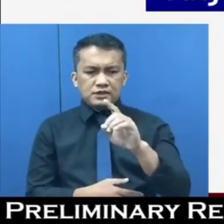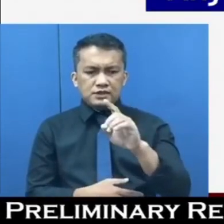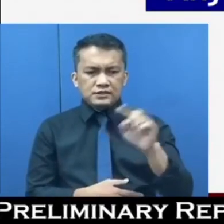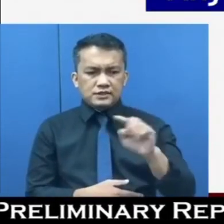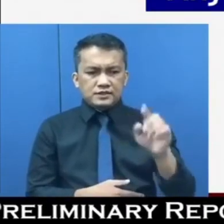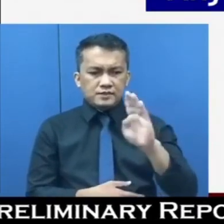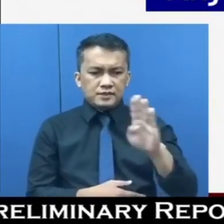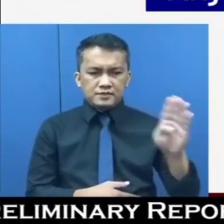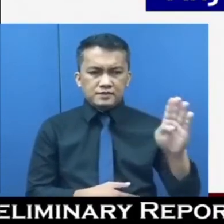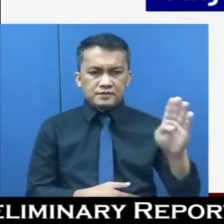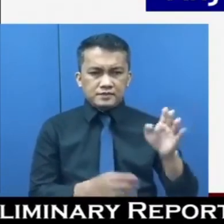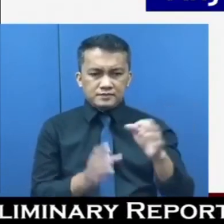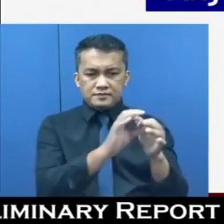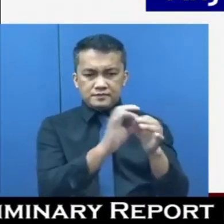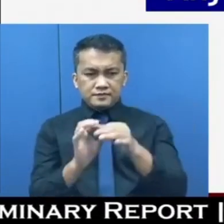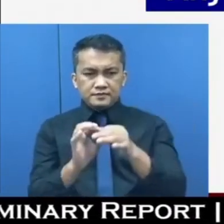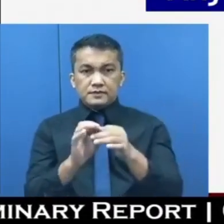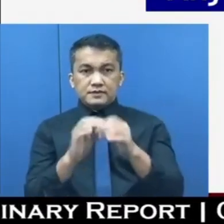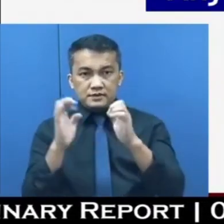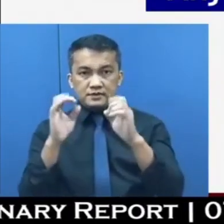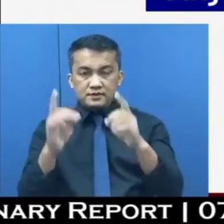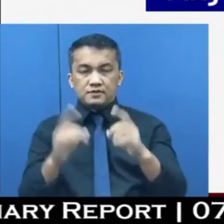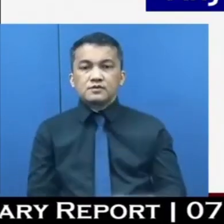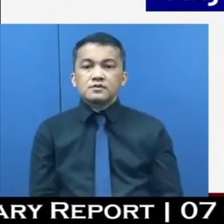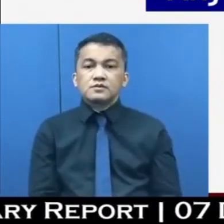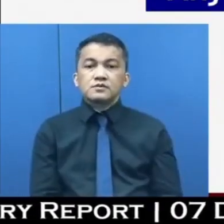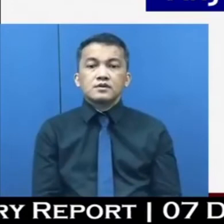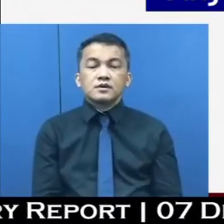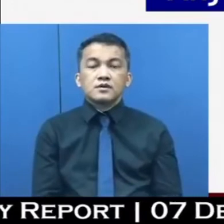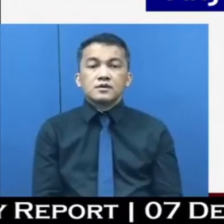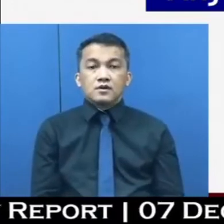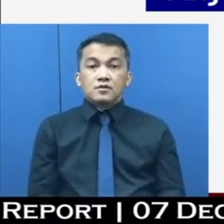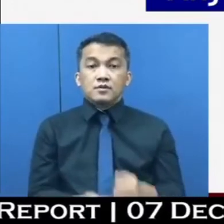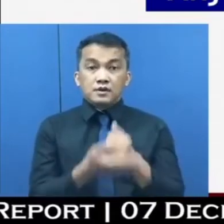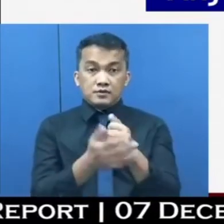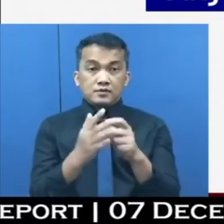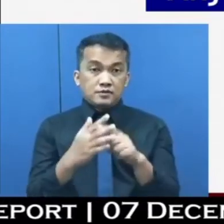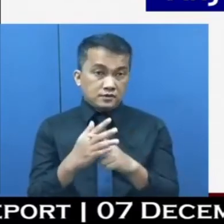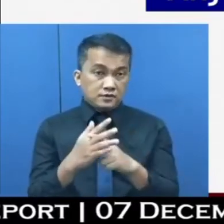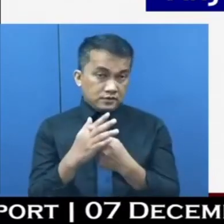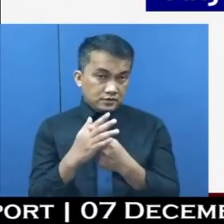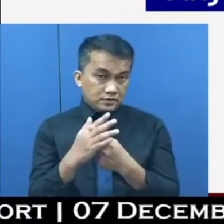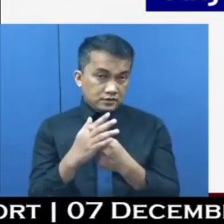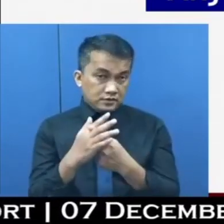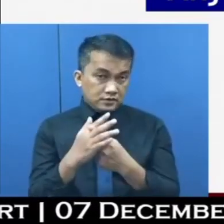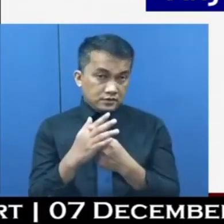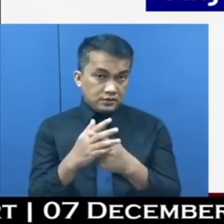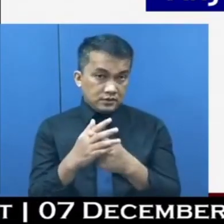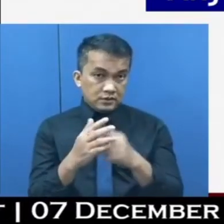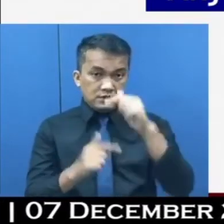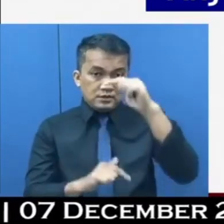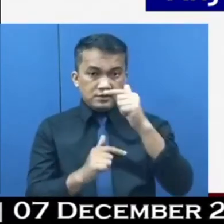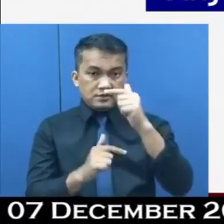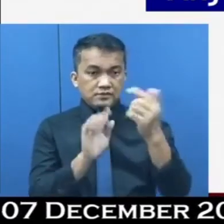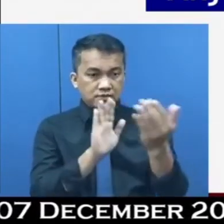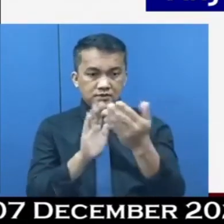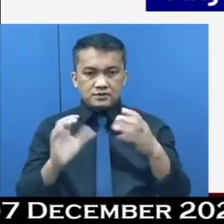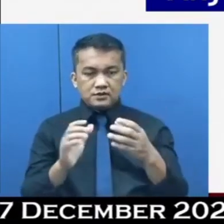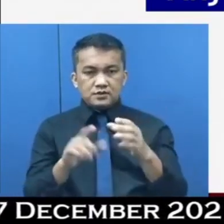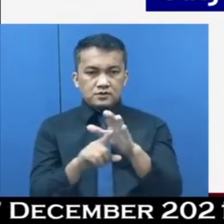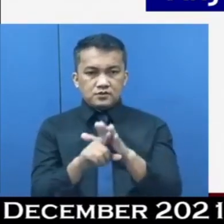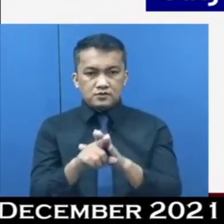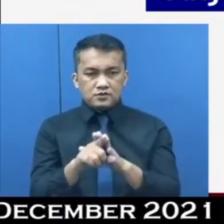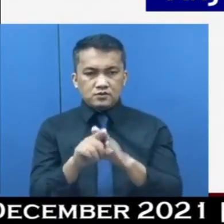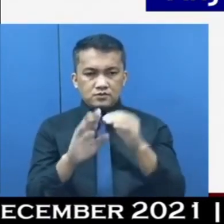muli sa education sector makakatulong po ba ang pagsisimula ng limited face-to-face classes para unti-unting